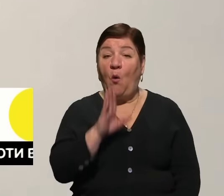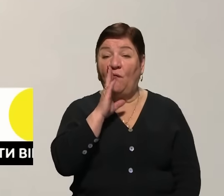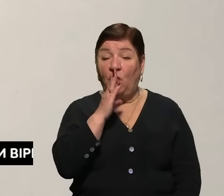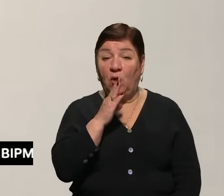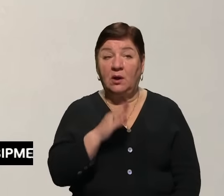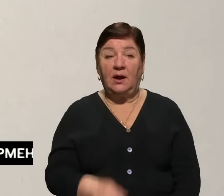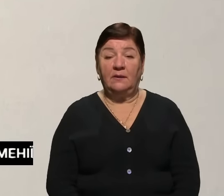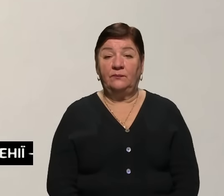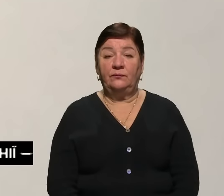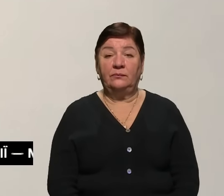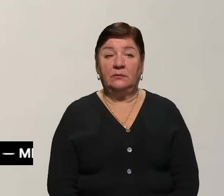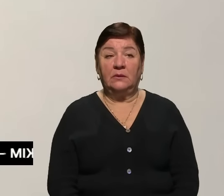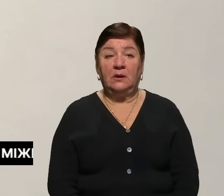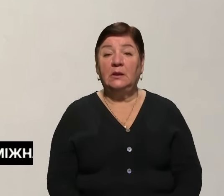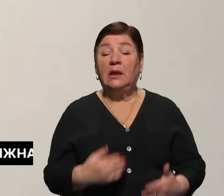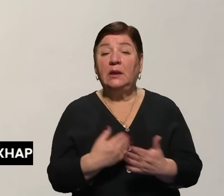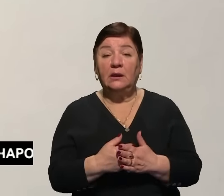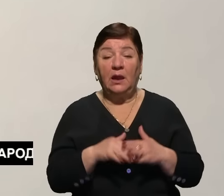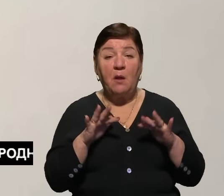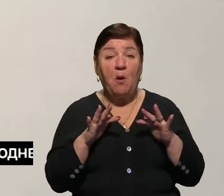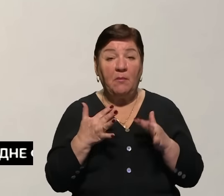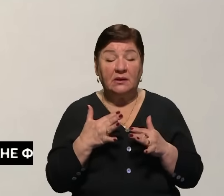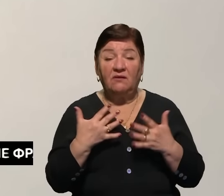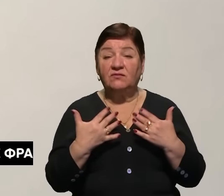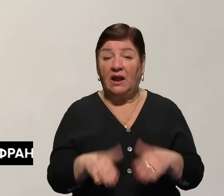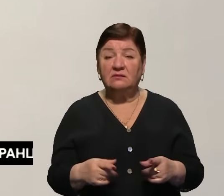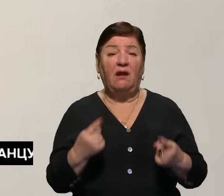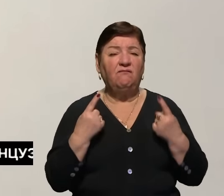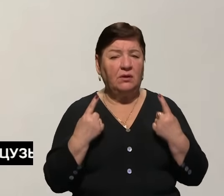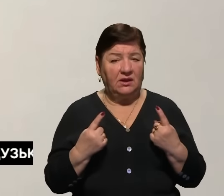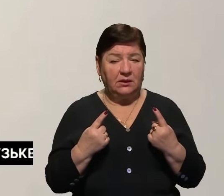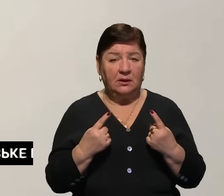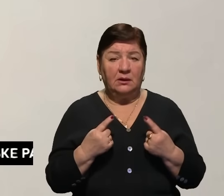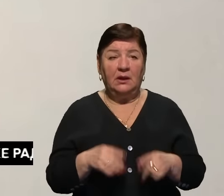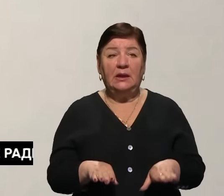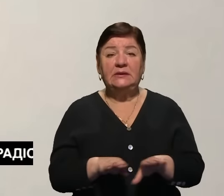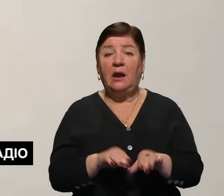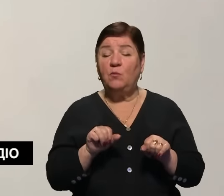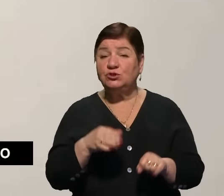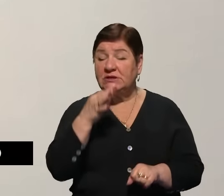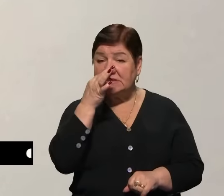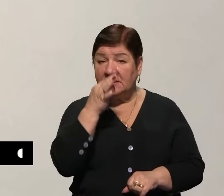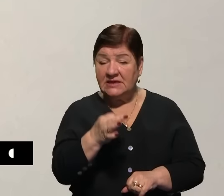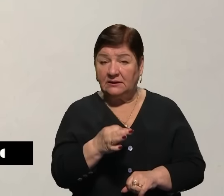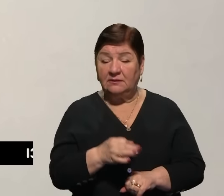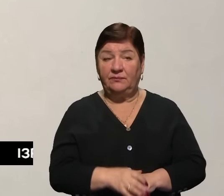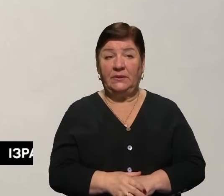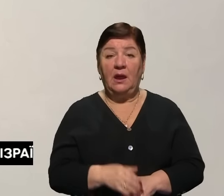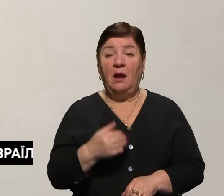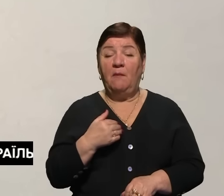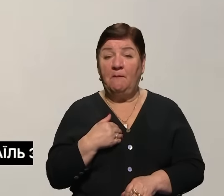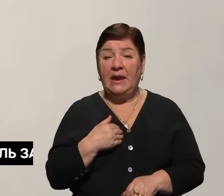Ворога. Ворога на даний момент втрати великі. Тобто так, можна сказати, що ми